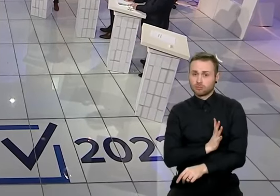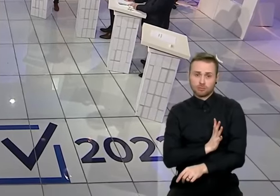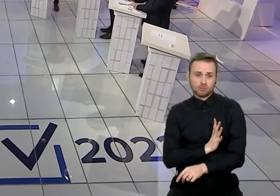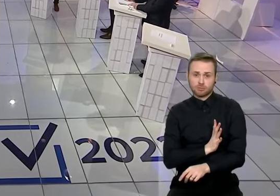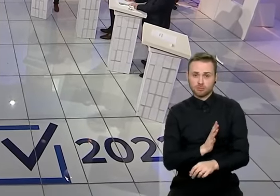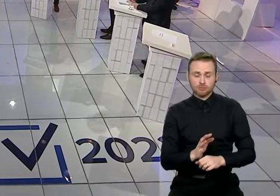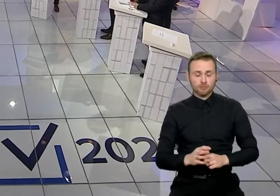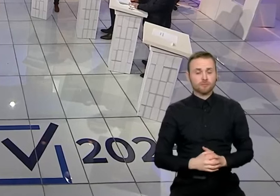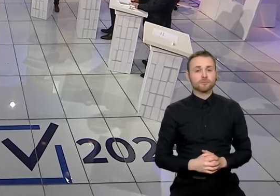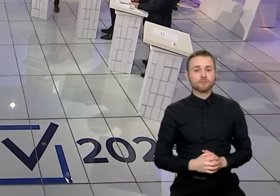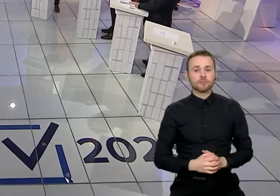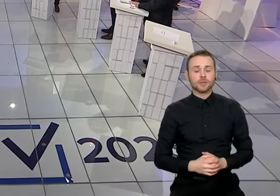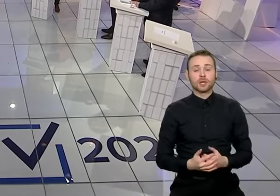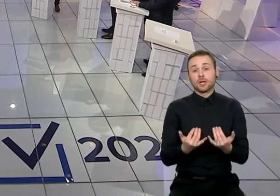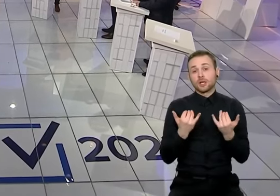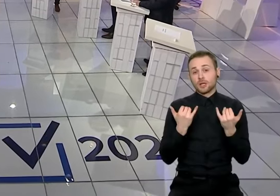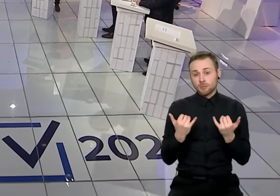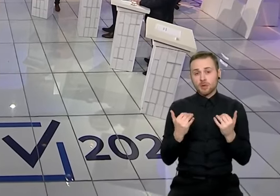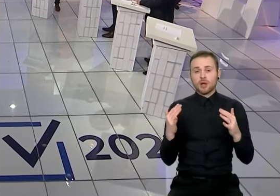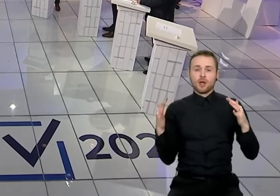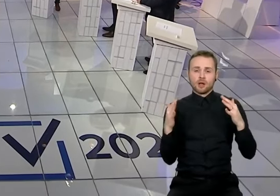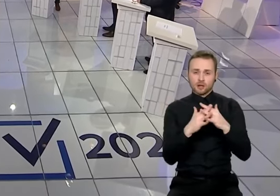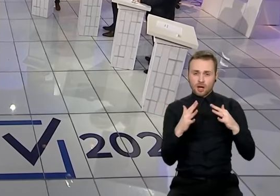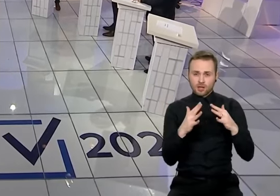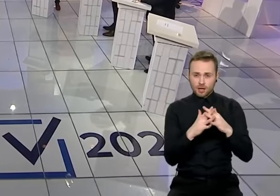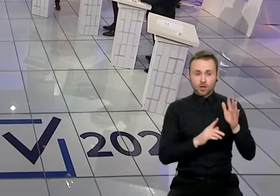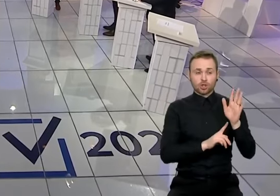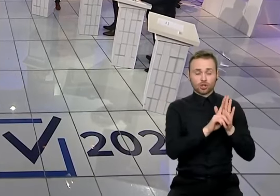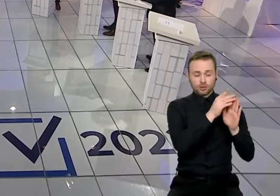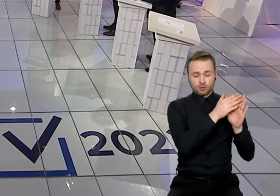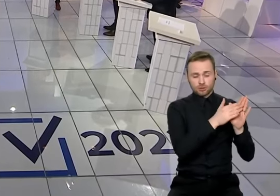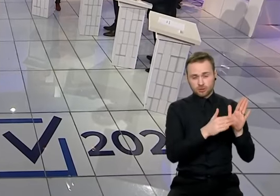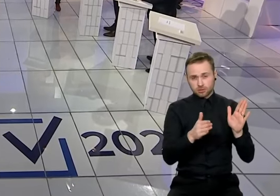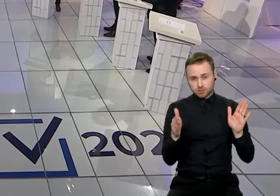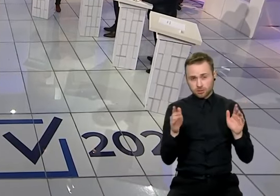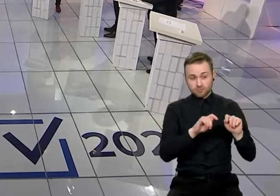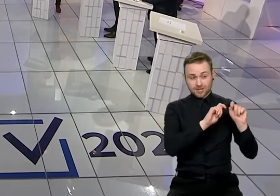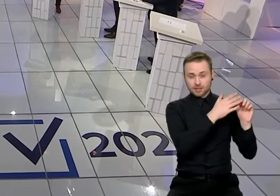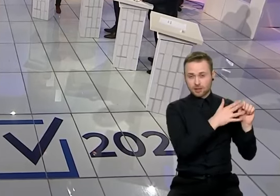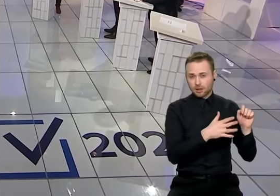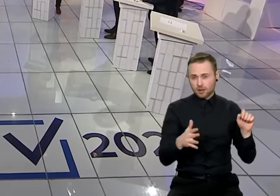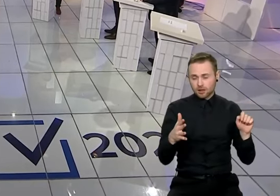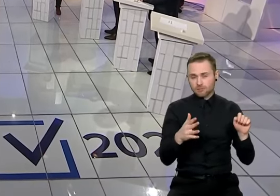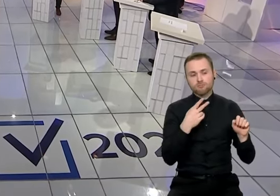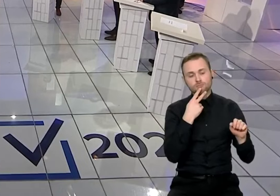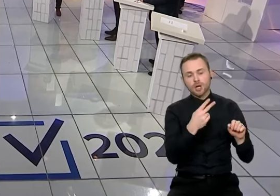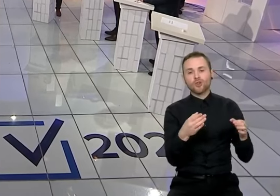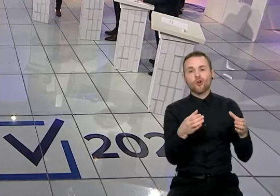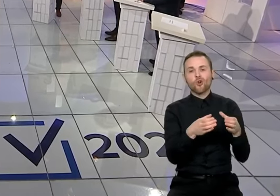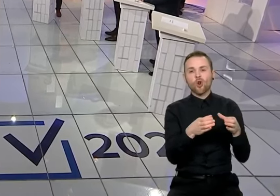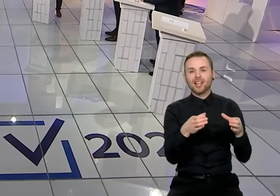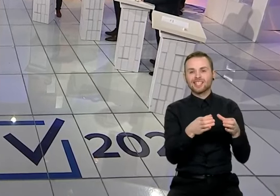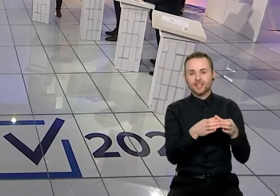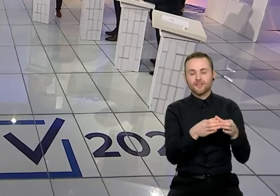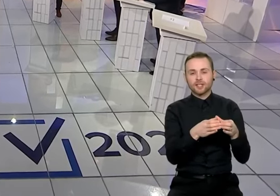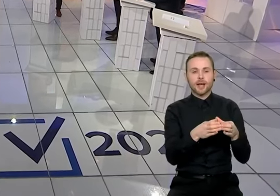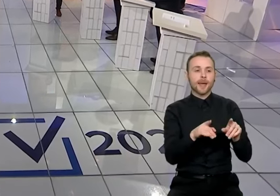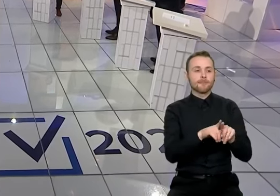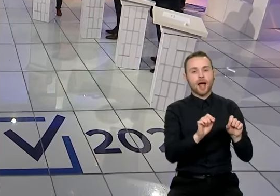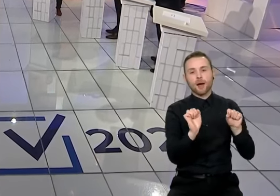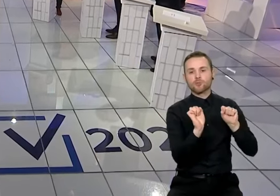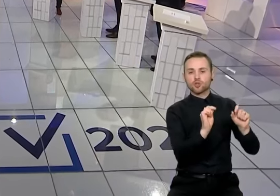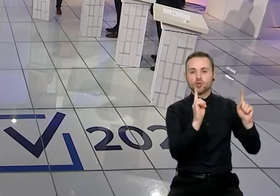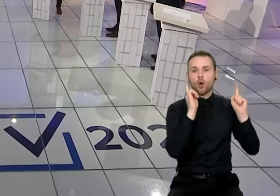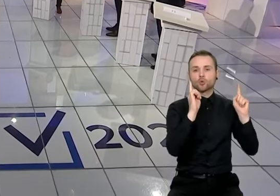būtent į tai, bent kol kas, bent nuo karo pradžios, vienareikšmiškai galima konstatuoti, į šituos kolektivinės apsaugos statinius, kaip ne va, jį